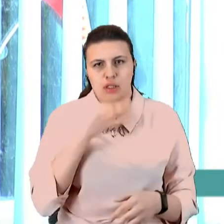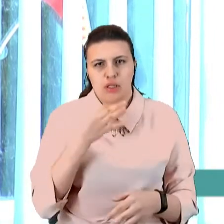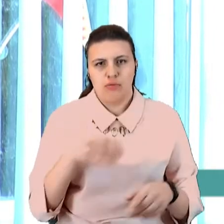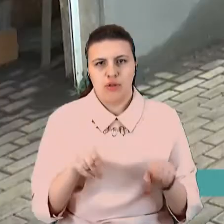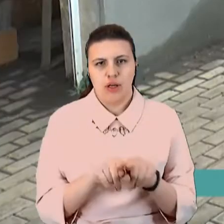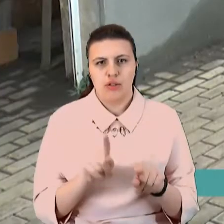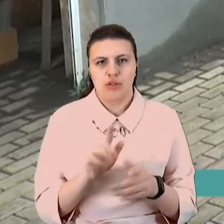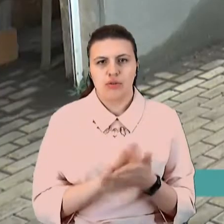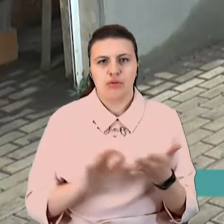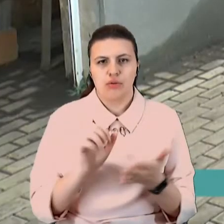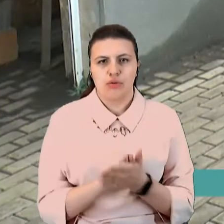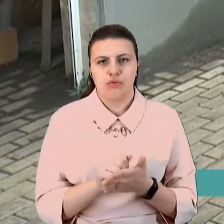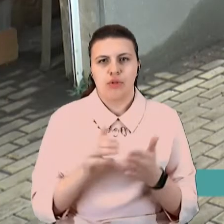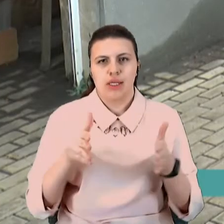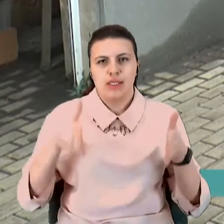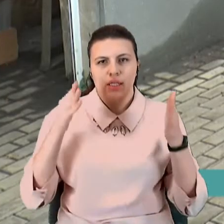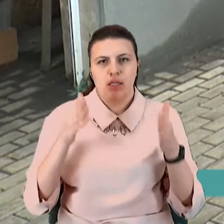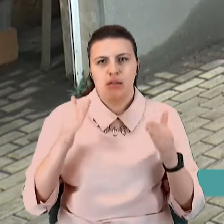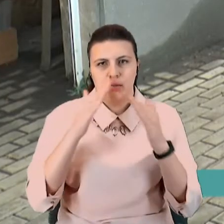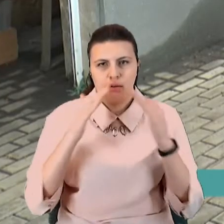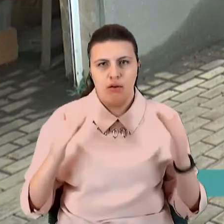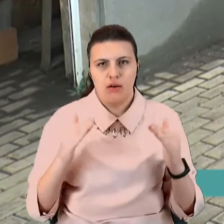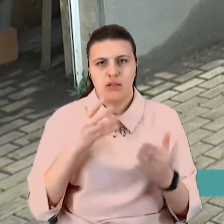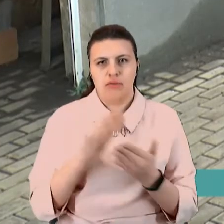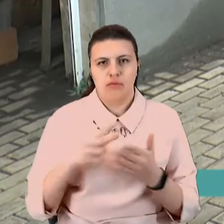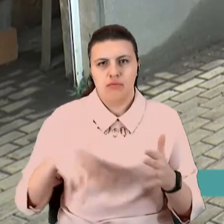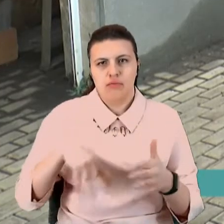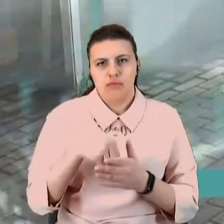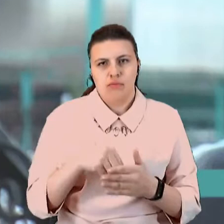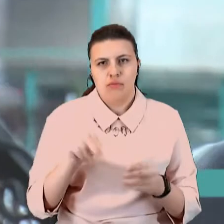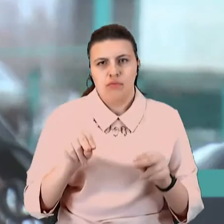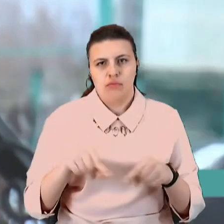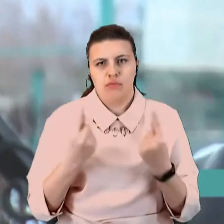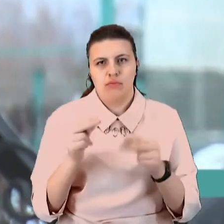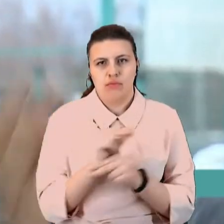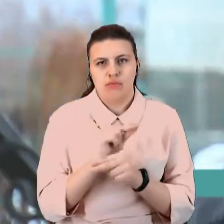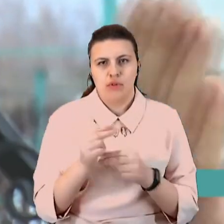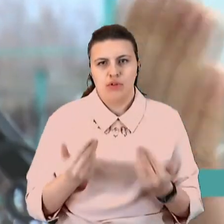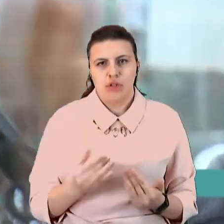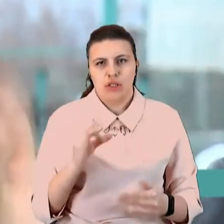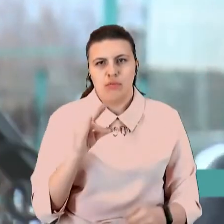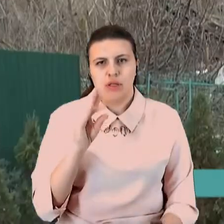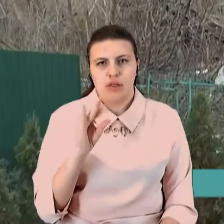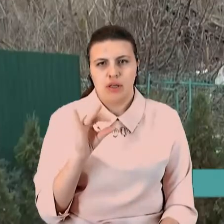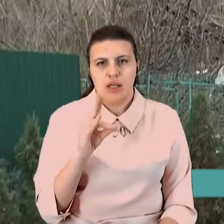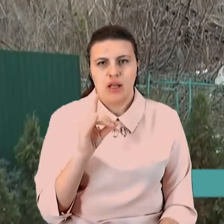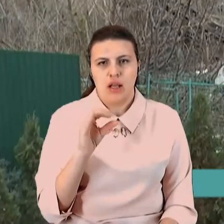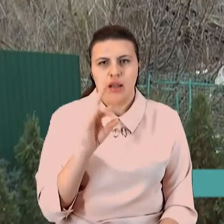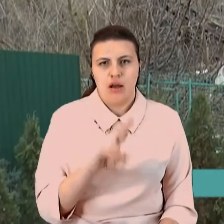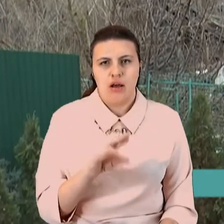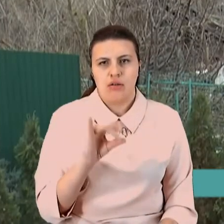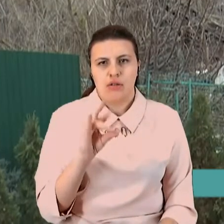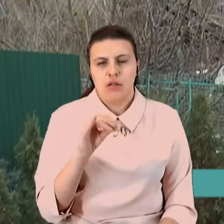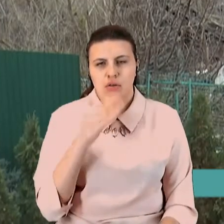стіни. За власні гроші відбудував зруйнований будинок житель Семенівки Ілля Лазаренко. Поблизу його оселі в 2014